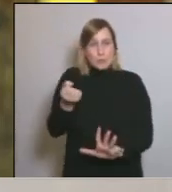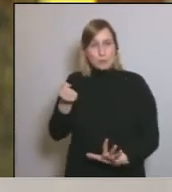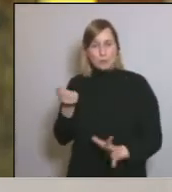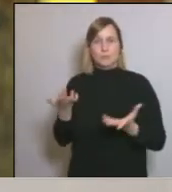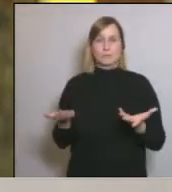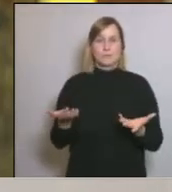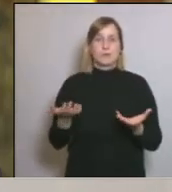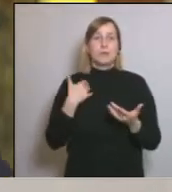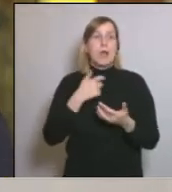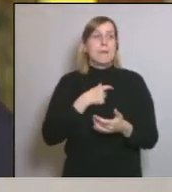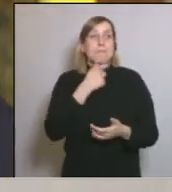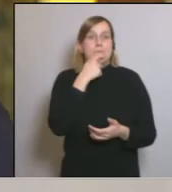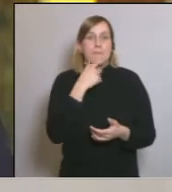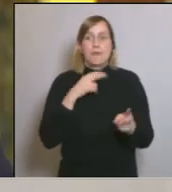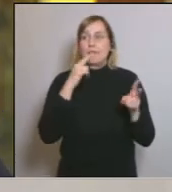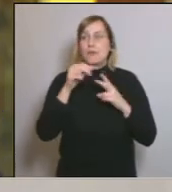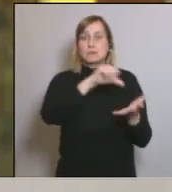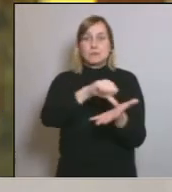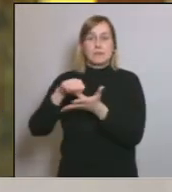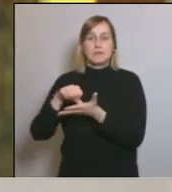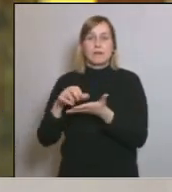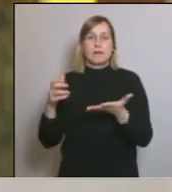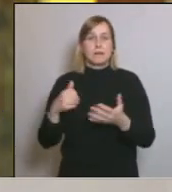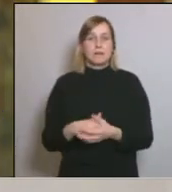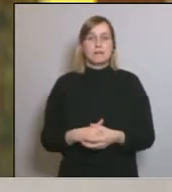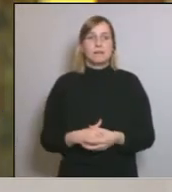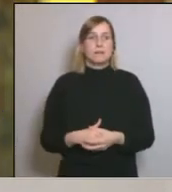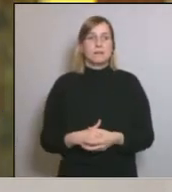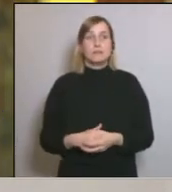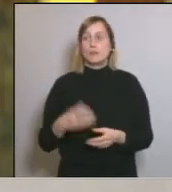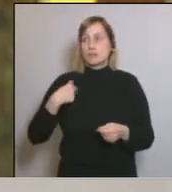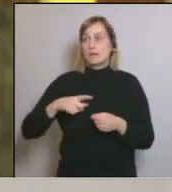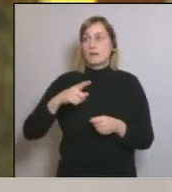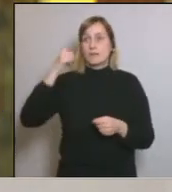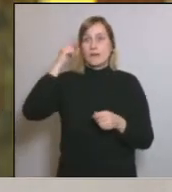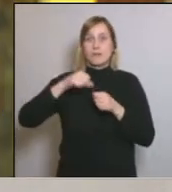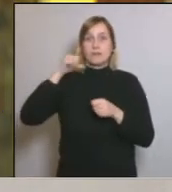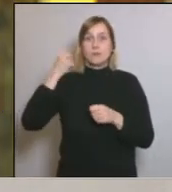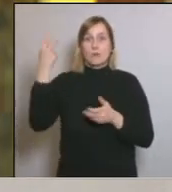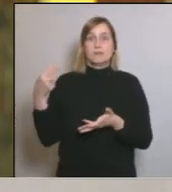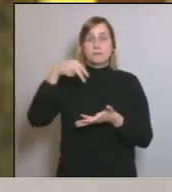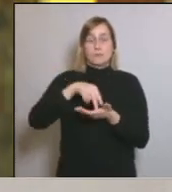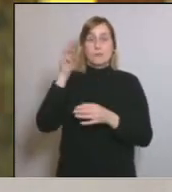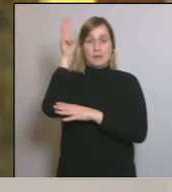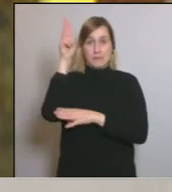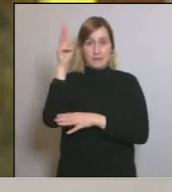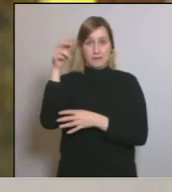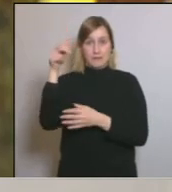dir-li a la ciutadania, jo fa dies que vaig, en una intervenció al Parlament, vaig dir que